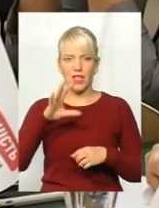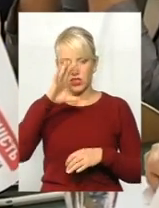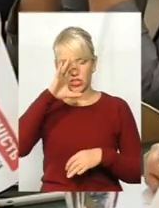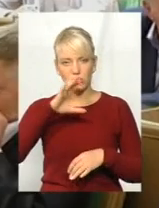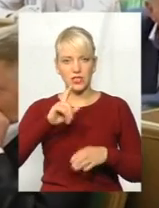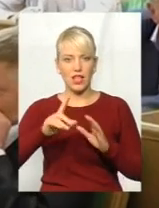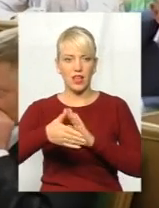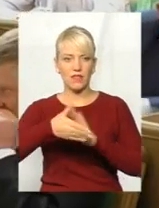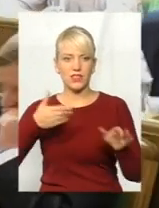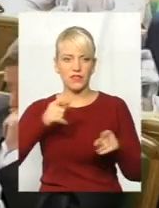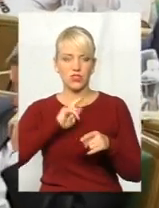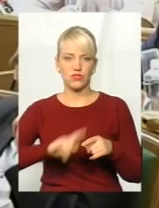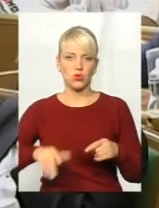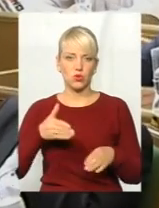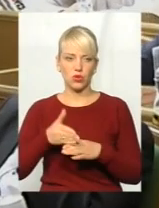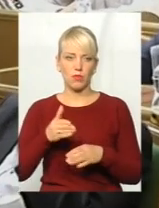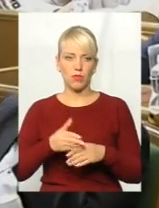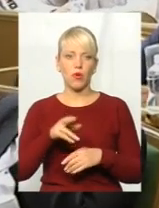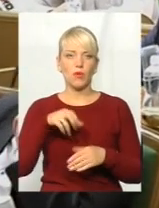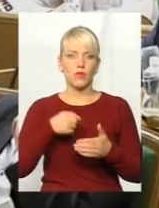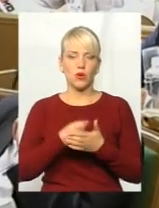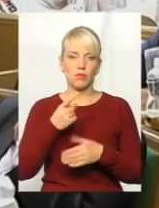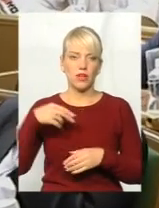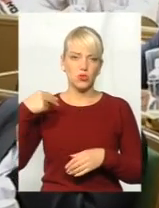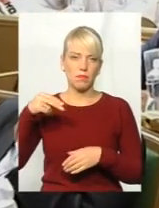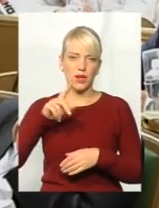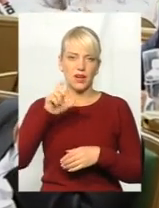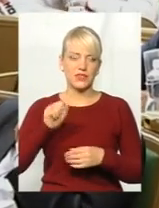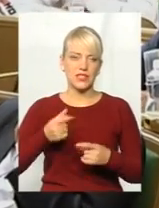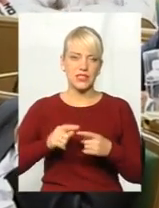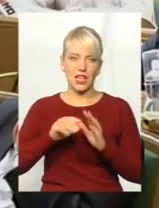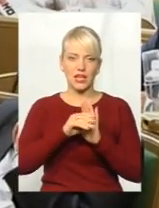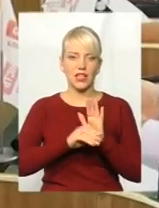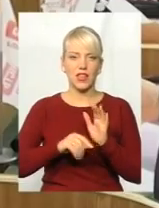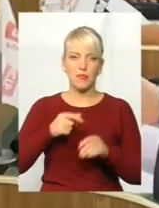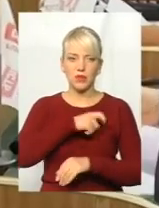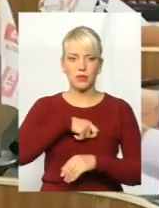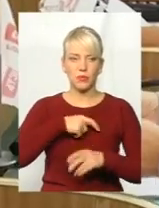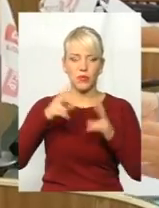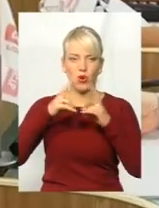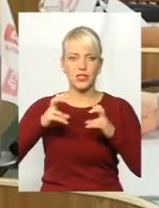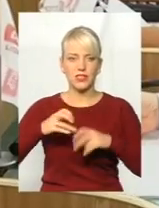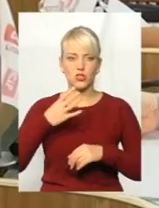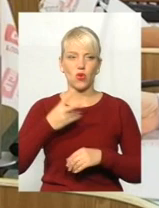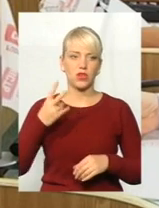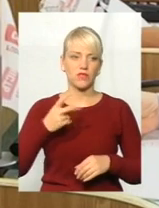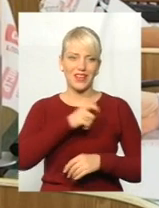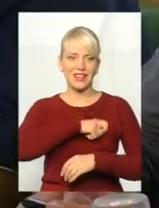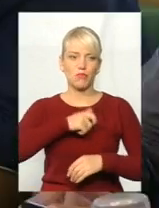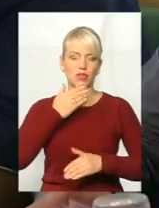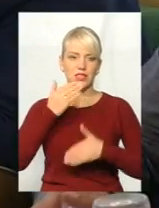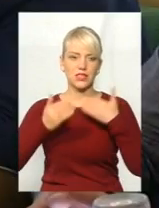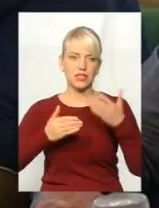і довелося викликати швидку допомогу. До першої перерви за регламентом обранці встигли проаналізувати 42 депутатських запити,